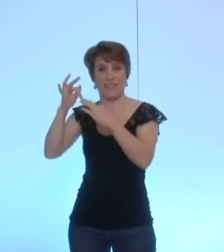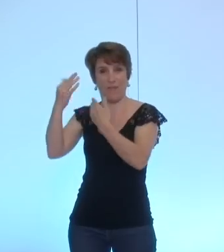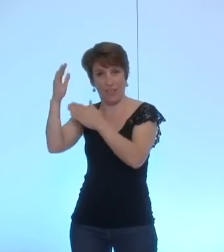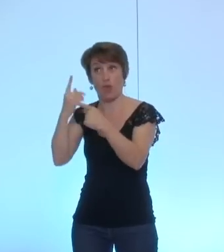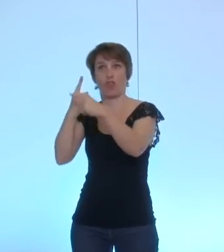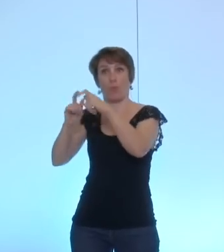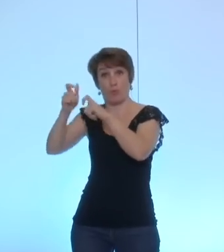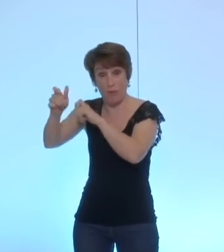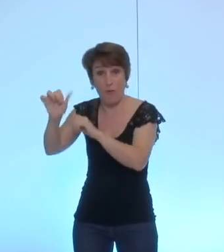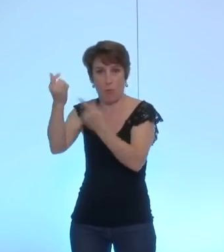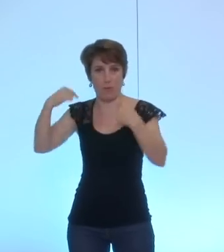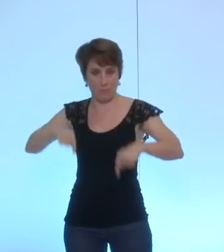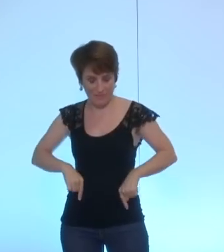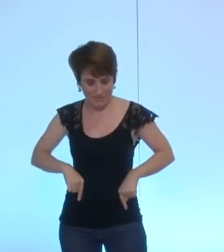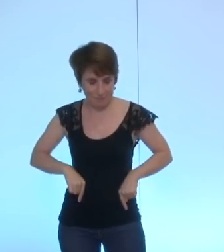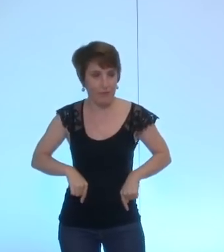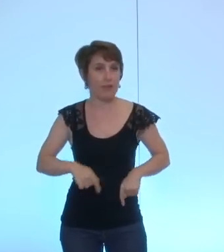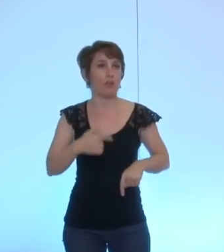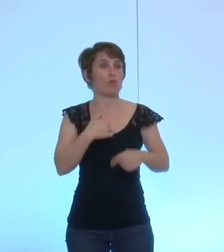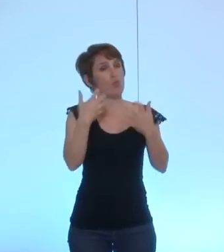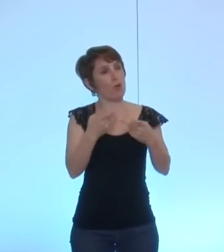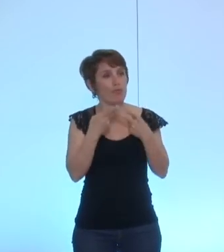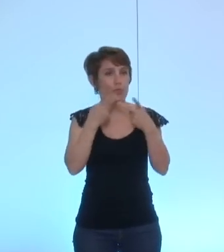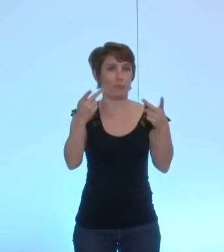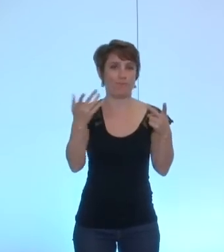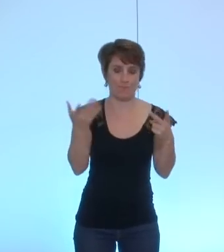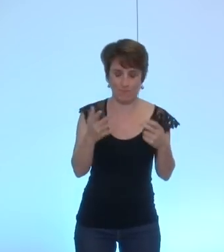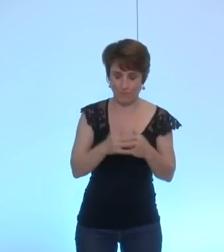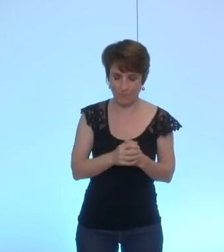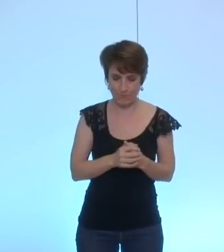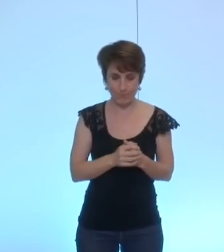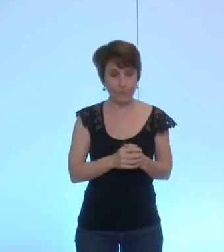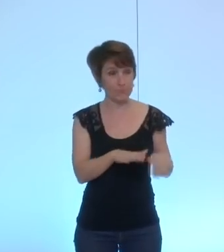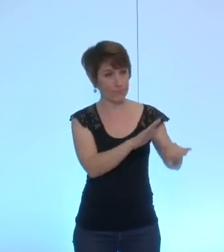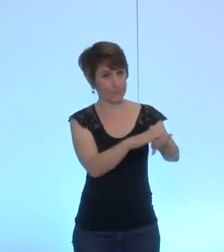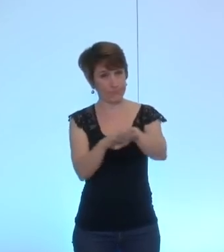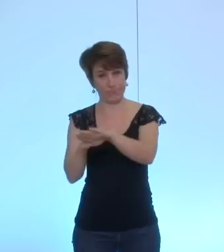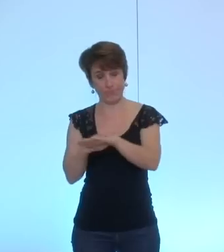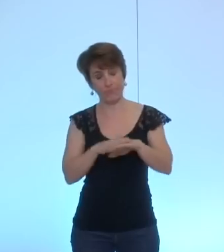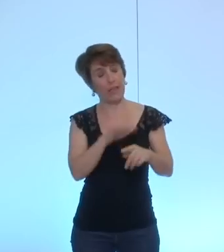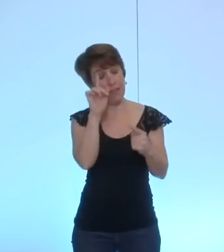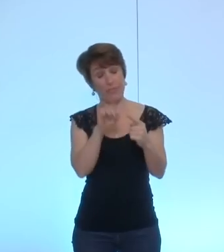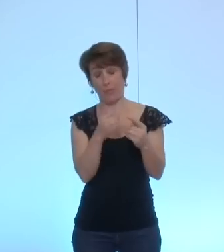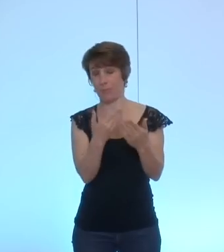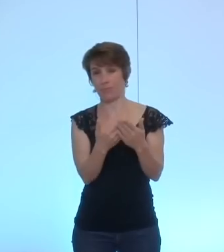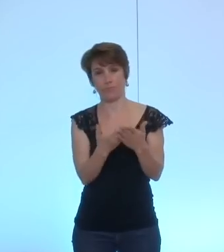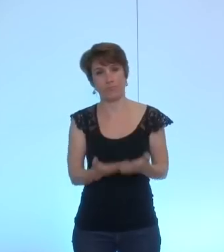je ce que je veux vous dire là c'est que dans ces matières là il faut toujours essayer